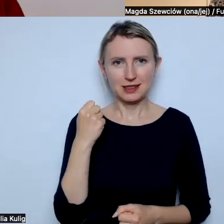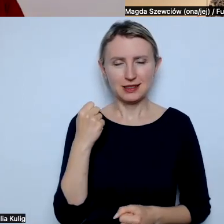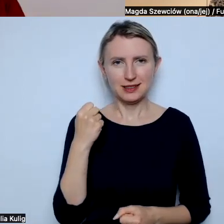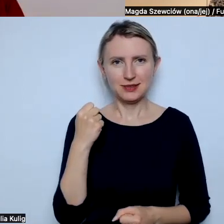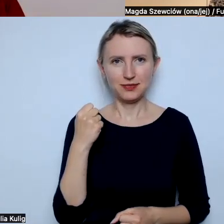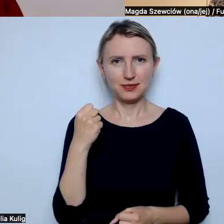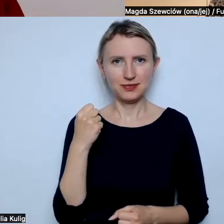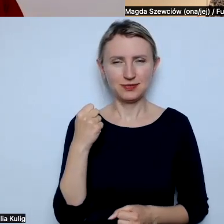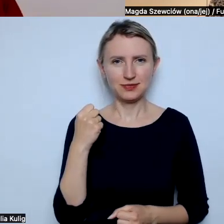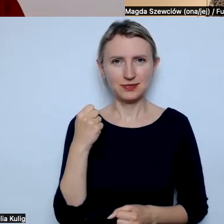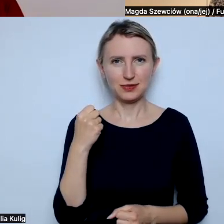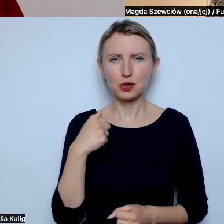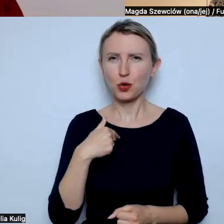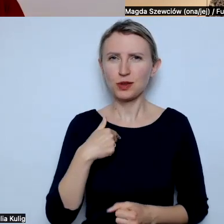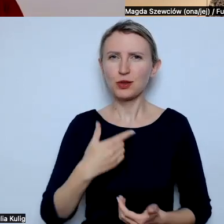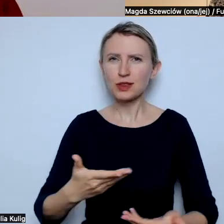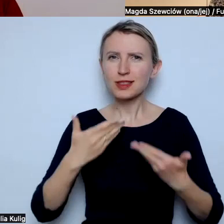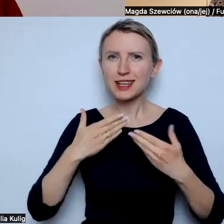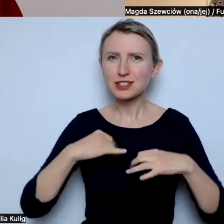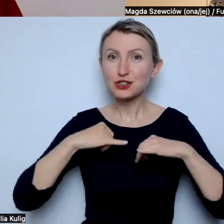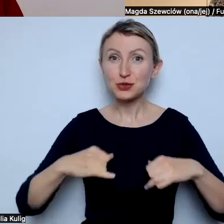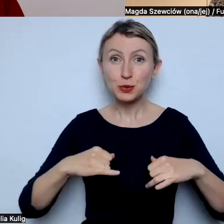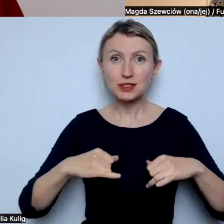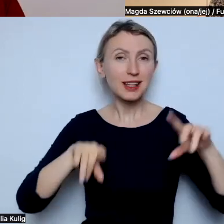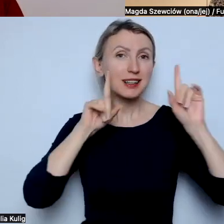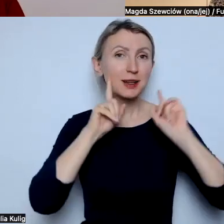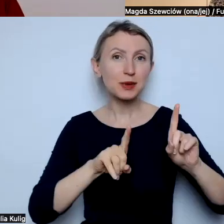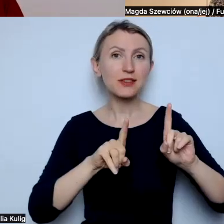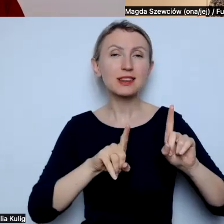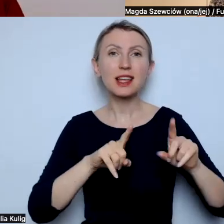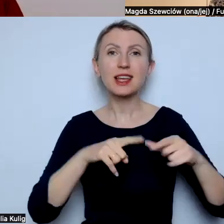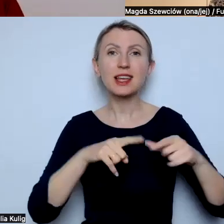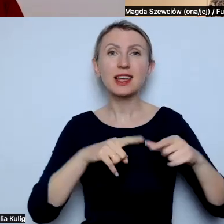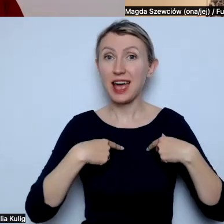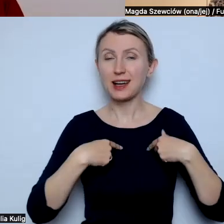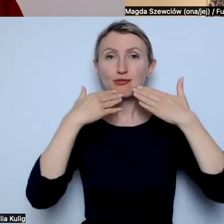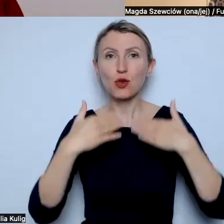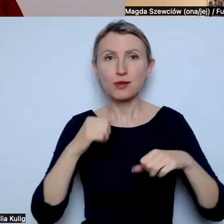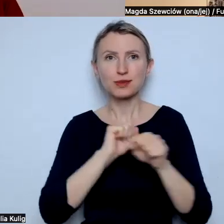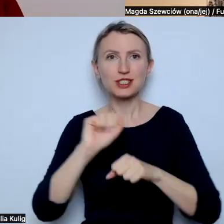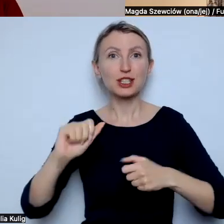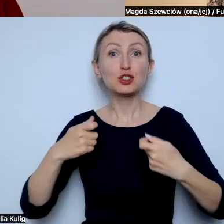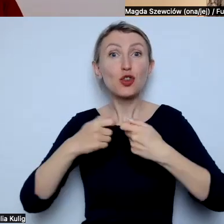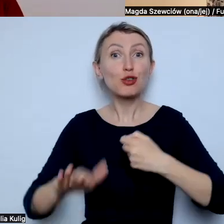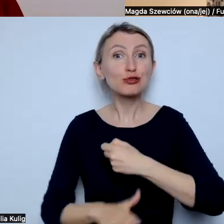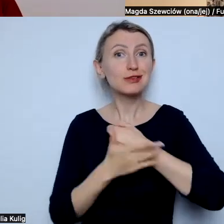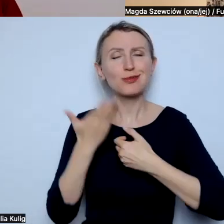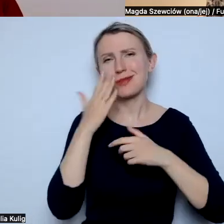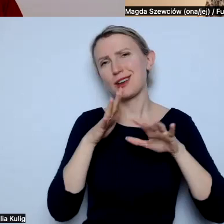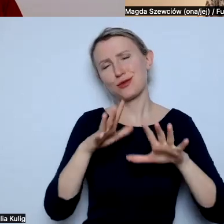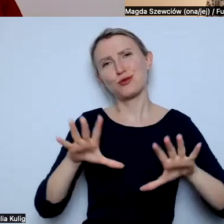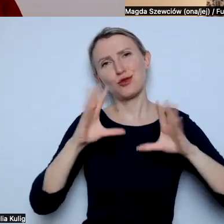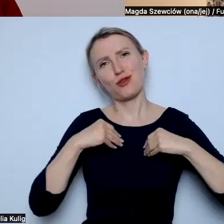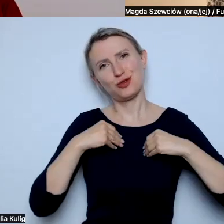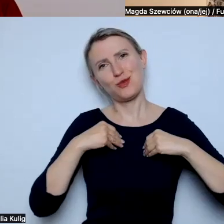I to mnie trochę napędza, to mi daje siłę, że tak naprawdę ja sama poprzez bycie sojuszniczką też bardzo dużo zyskuje i